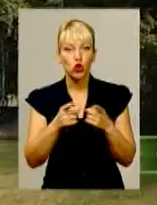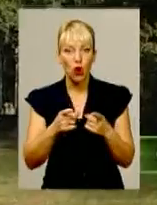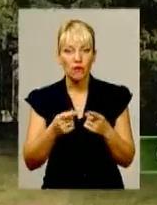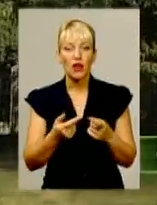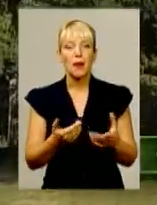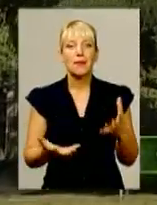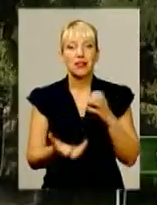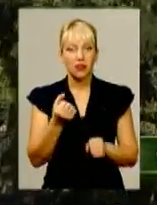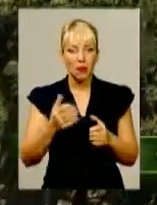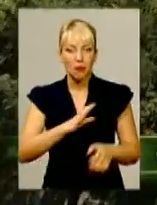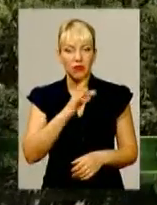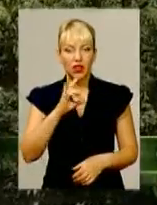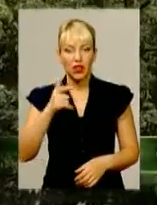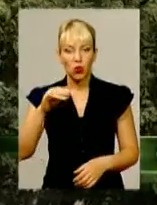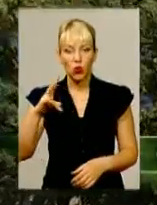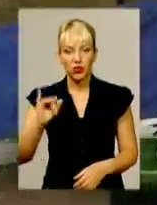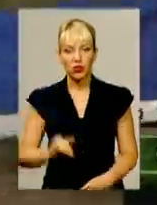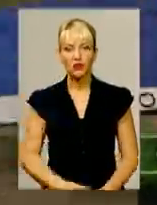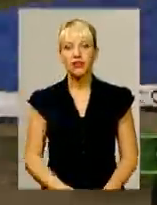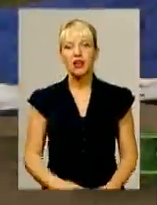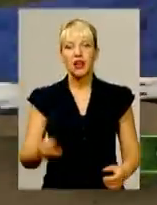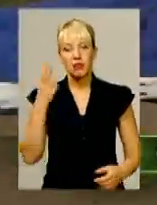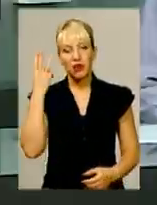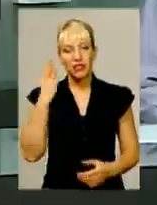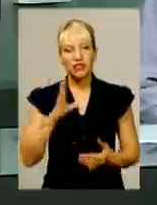спорт. Хмельничанин став зіркою стріт-ворк-ауту.